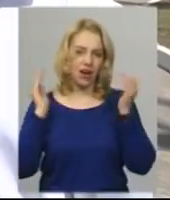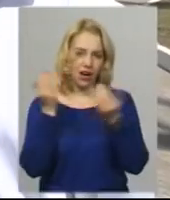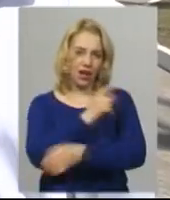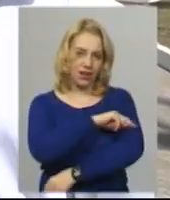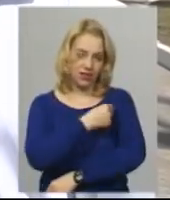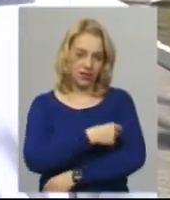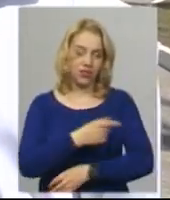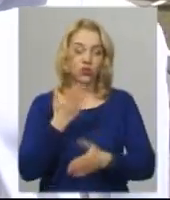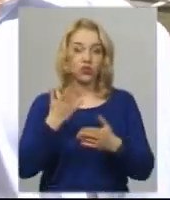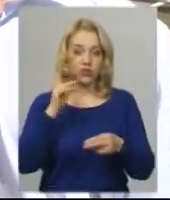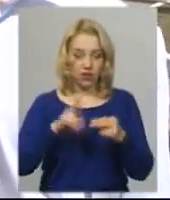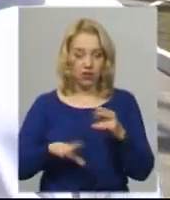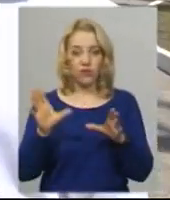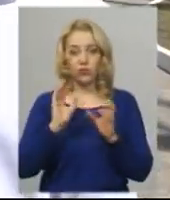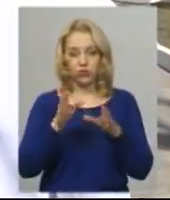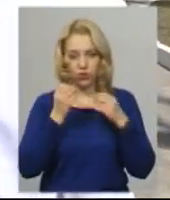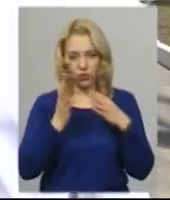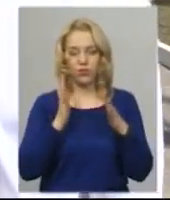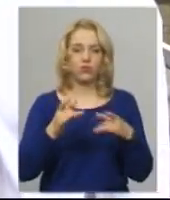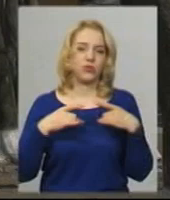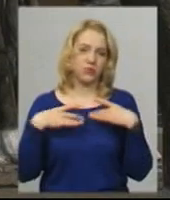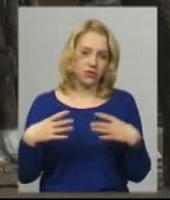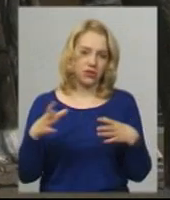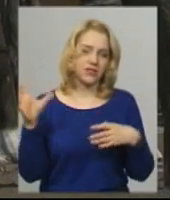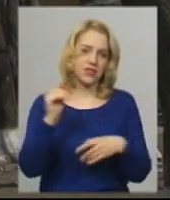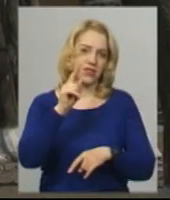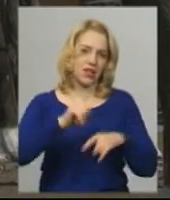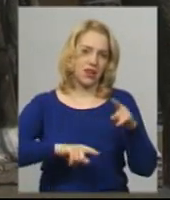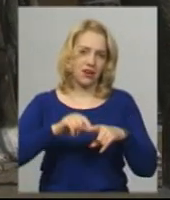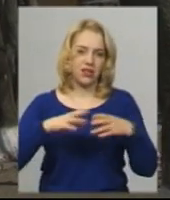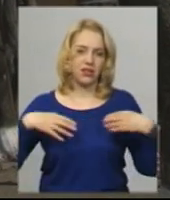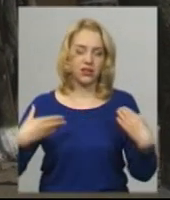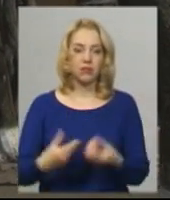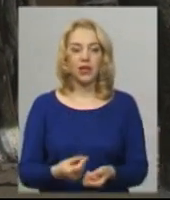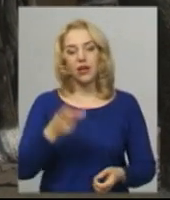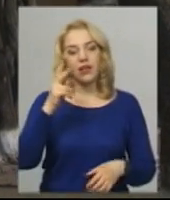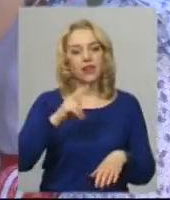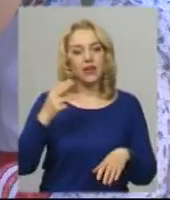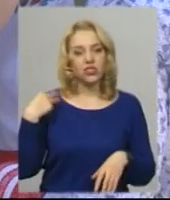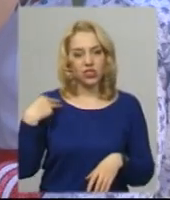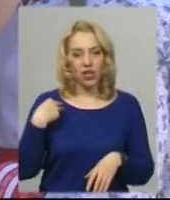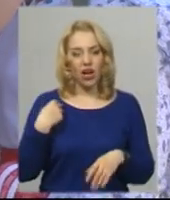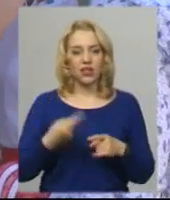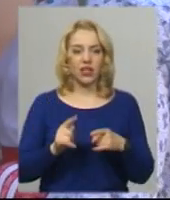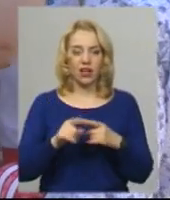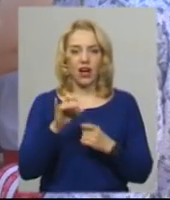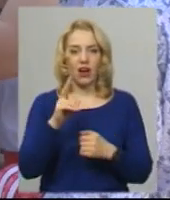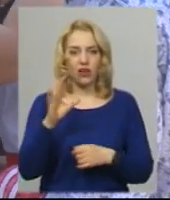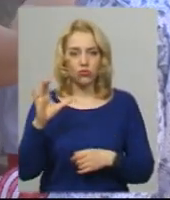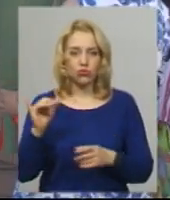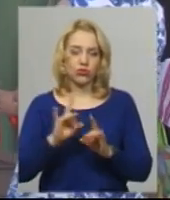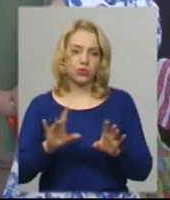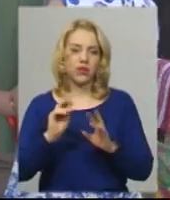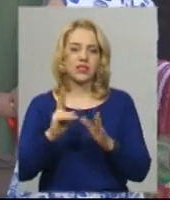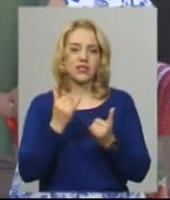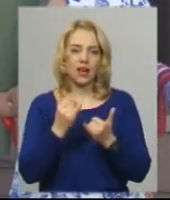Якщо все буде добре, тоді, можливо, вже відсвяткуємо з усіма рідними. Начальниця Хмельницького міського відділу ДРАЦ Марина Зубова розповіла, як зараз в